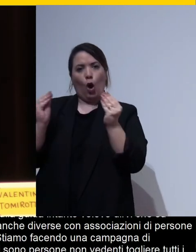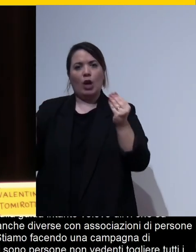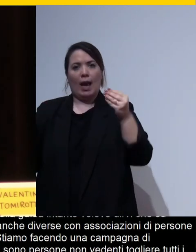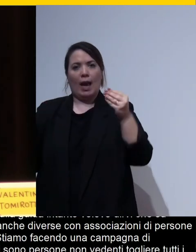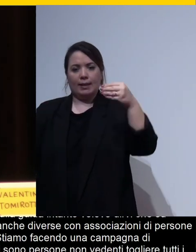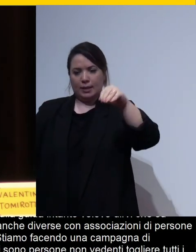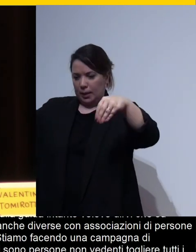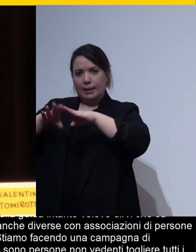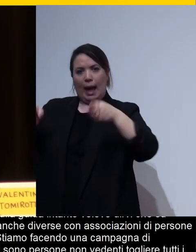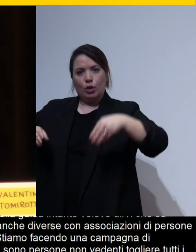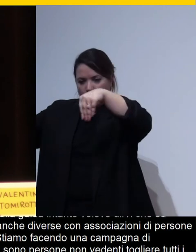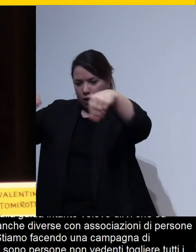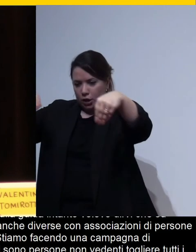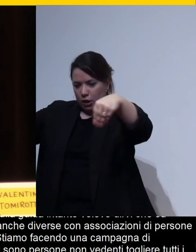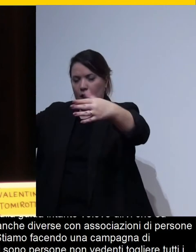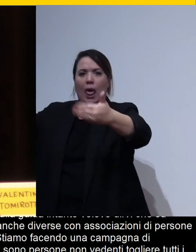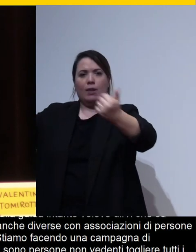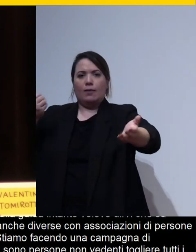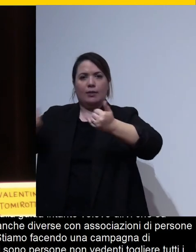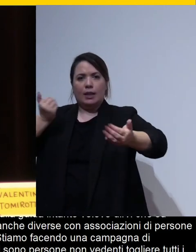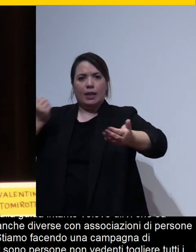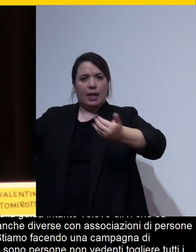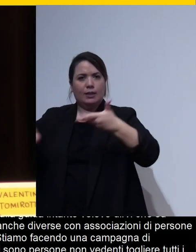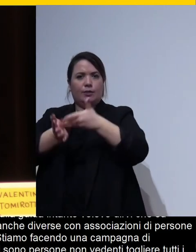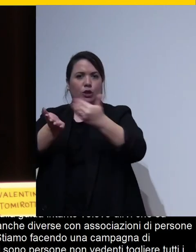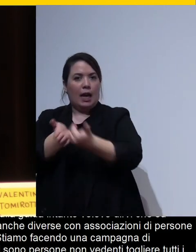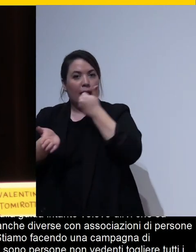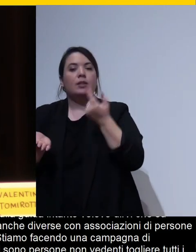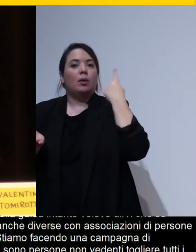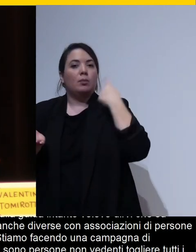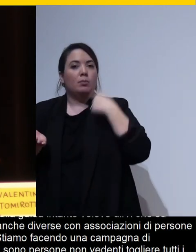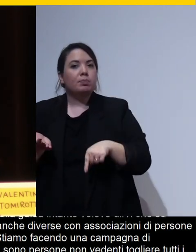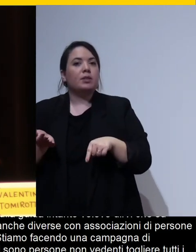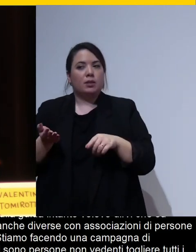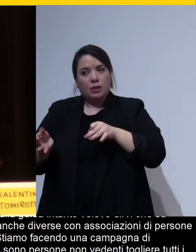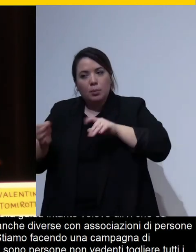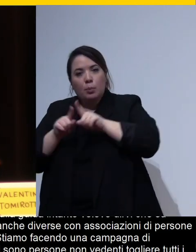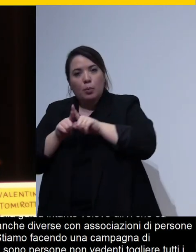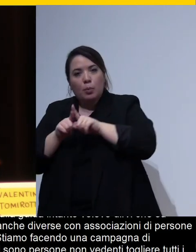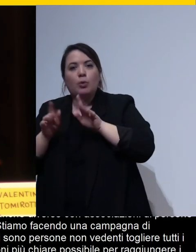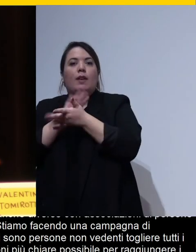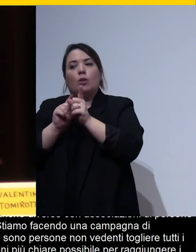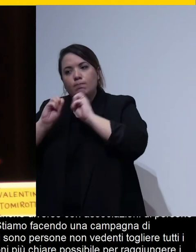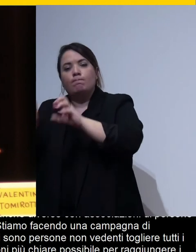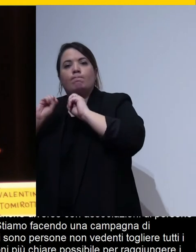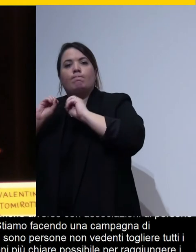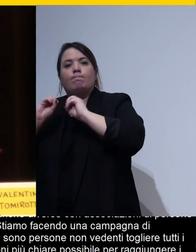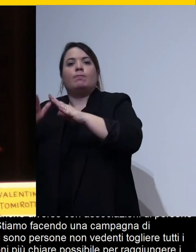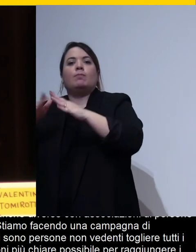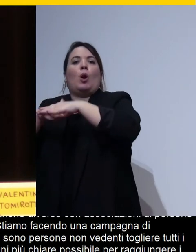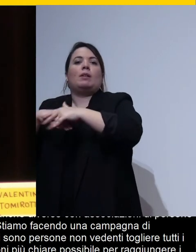indicazioni più chiare possibile per raggiungere i punti di interesse quindi è qualcosa che stiamo facendo rispetto a una campagna di educazione e formazione degli host